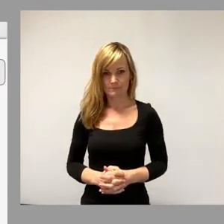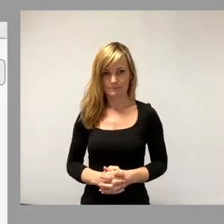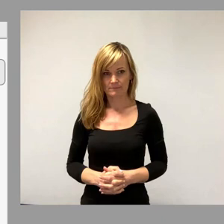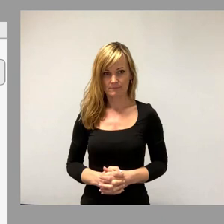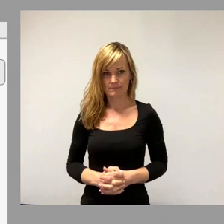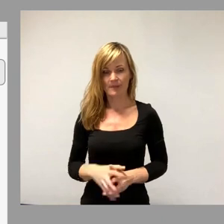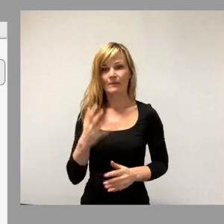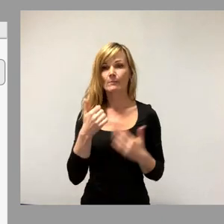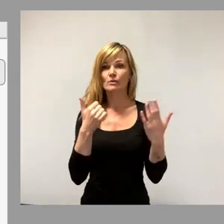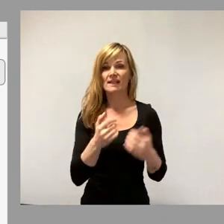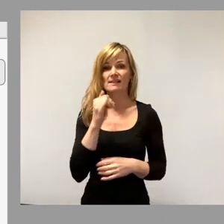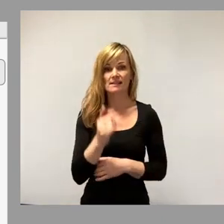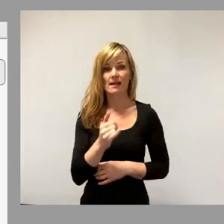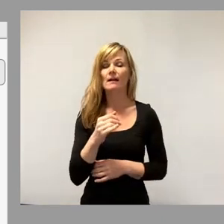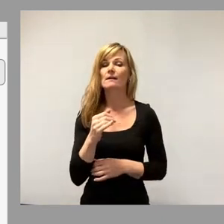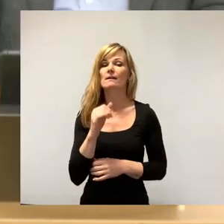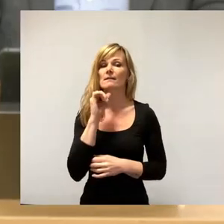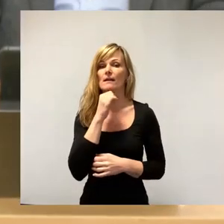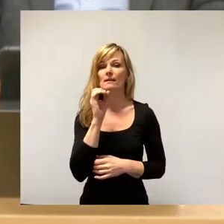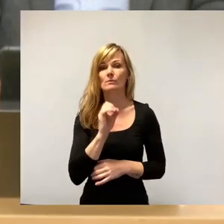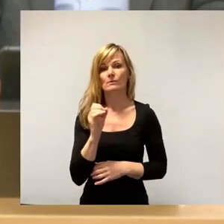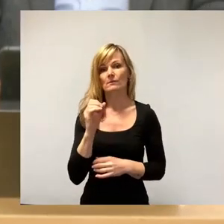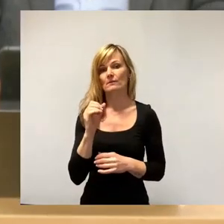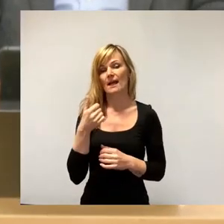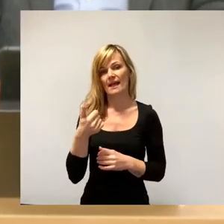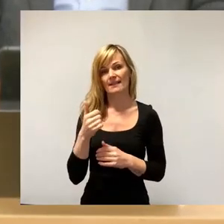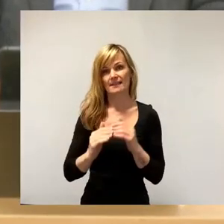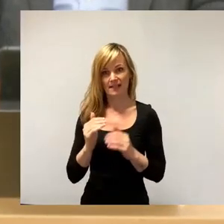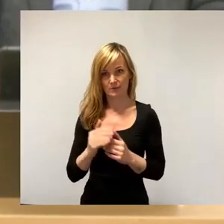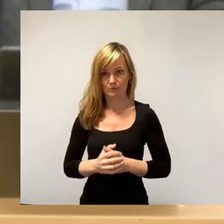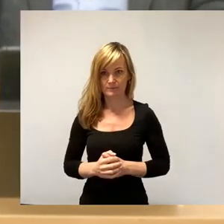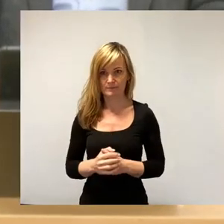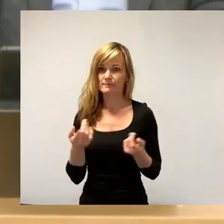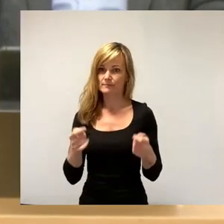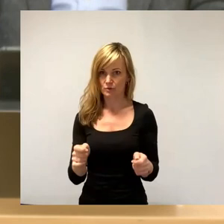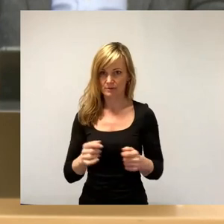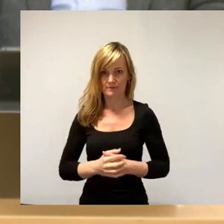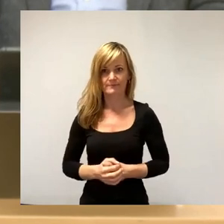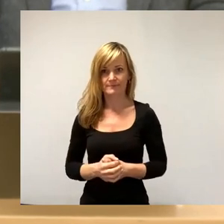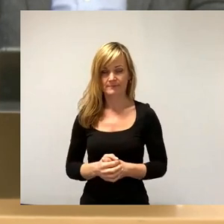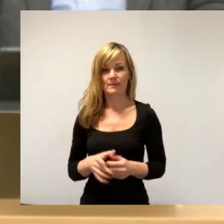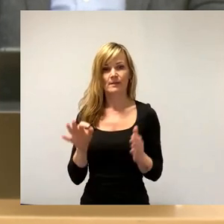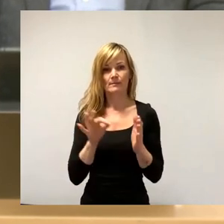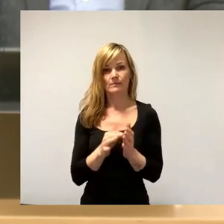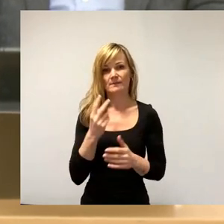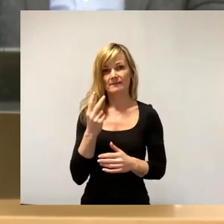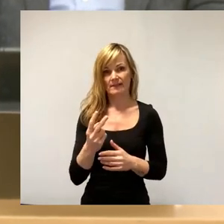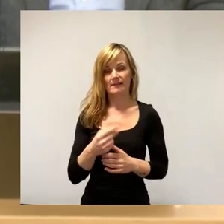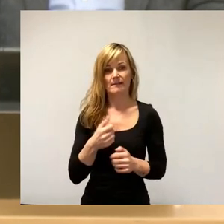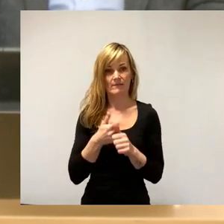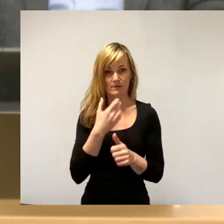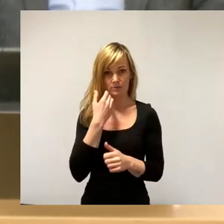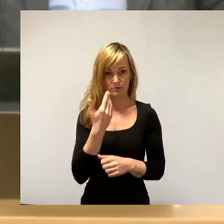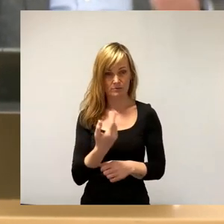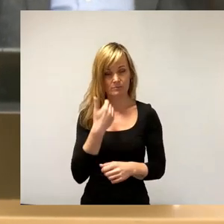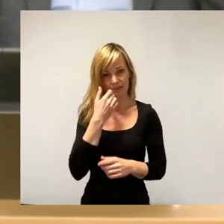65, Ja, Stimmen, keine Nein, eine Enthaltung, damit beschlossen. Wir kommen zum Punkt 2. Wer dem folgen möchte, den bitte